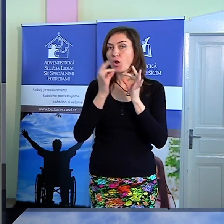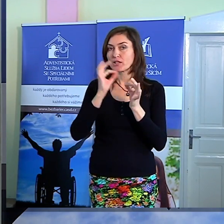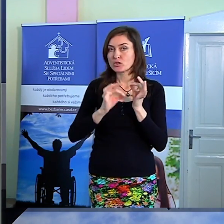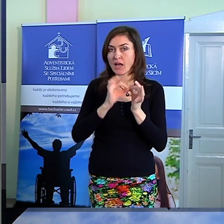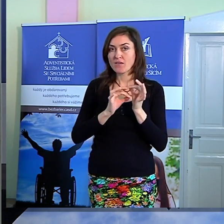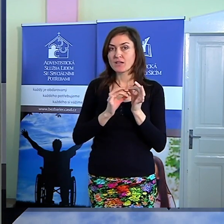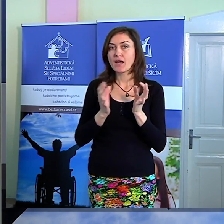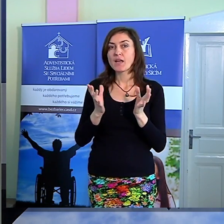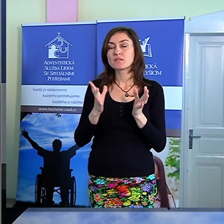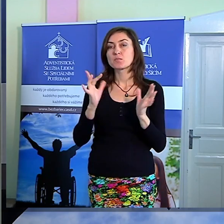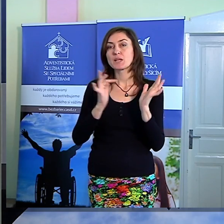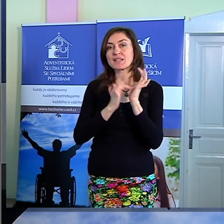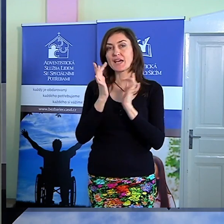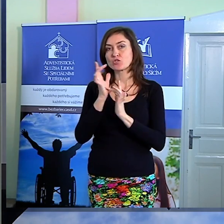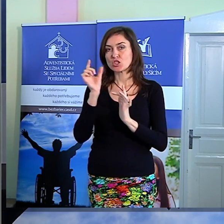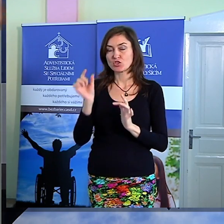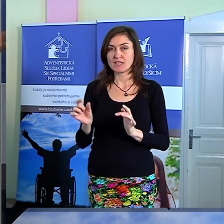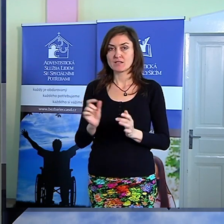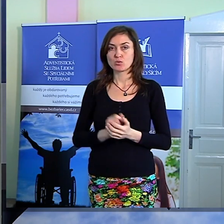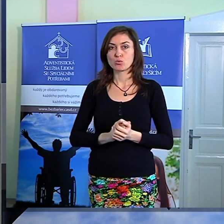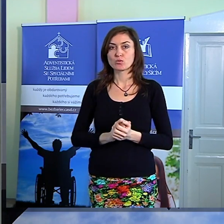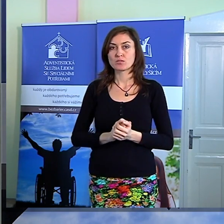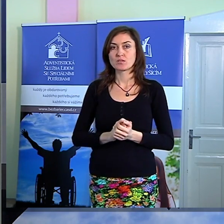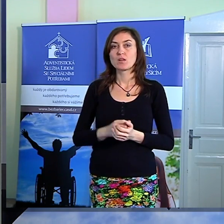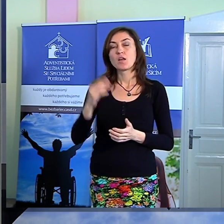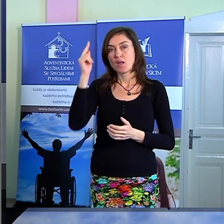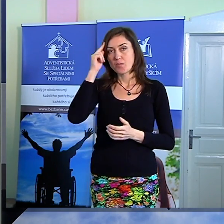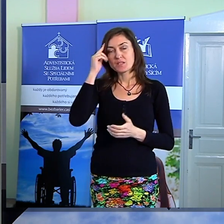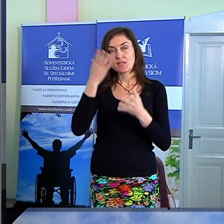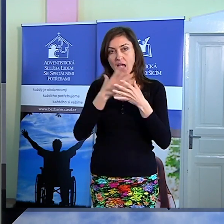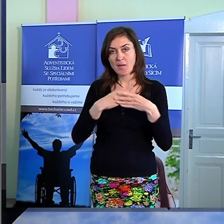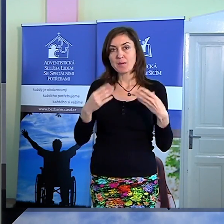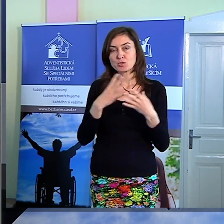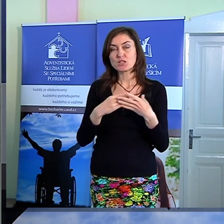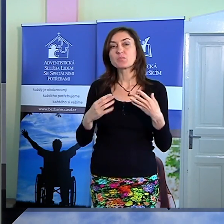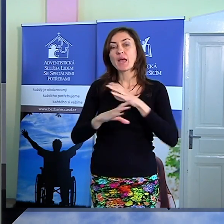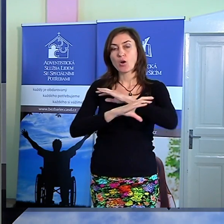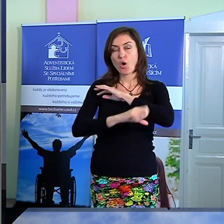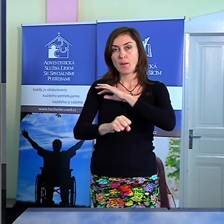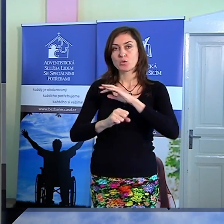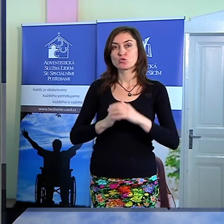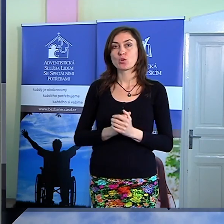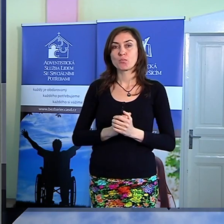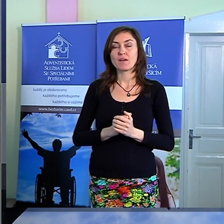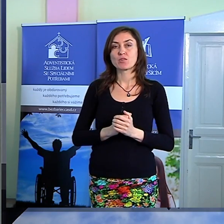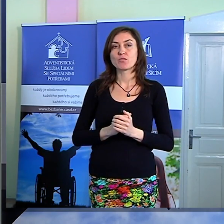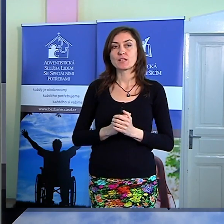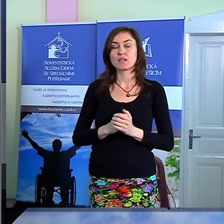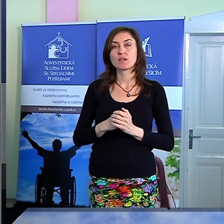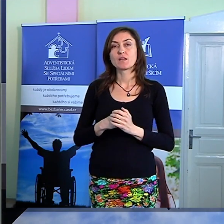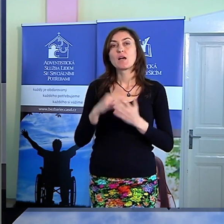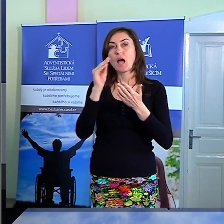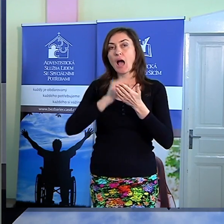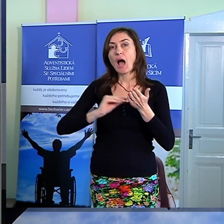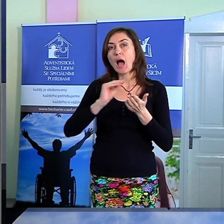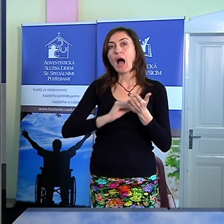Ježíš Kristus. My známe příběh o Apoštolovi Pavlovi. A o autorovi tohoto listu víme